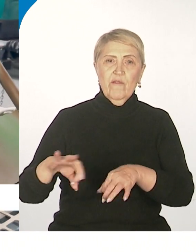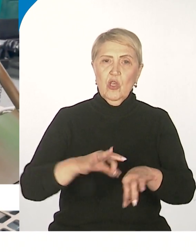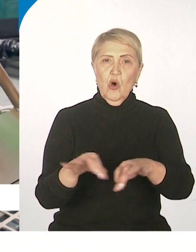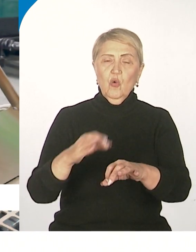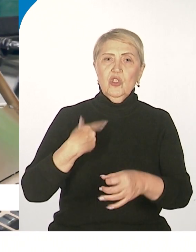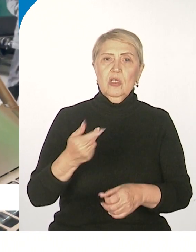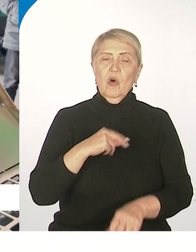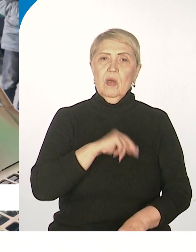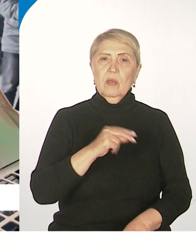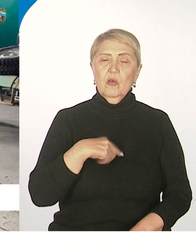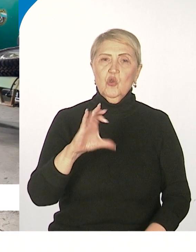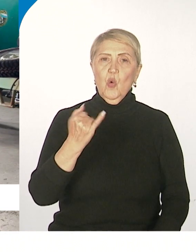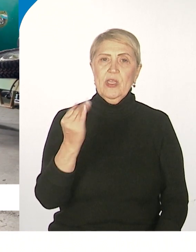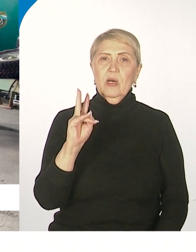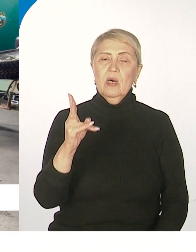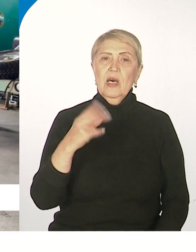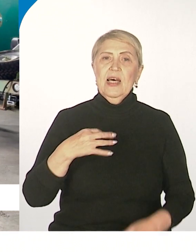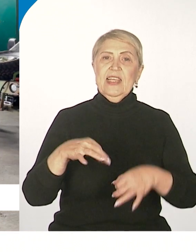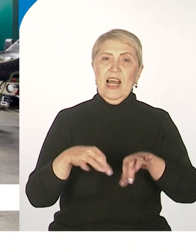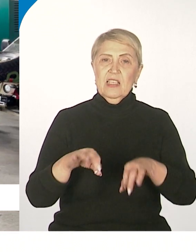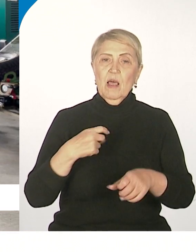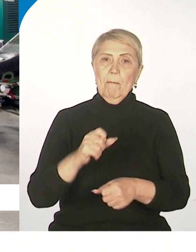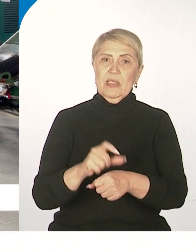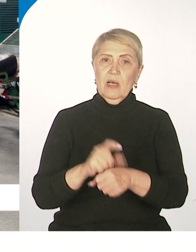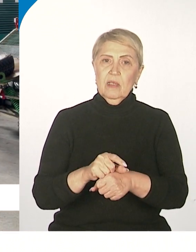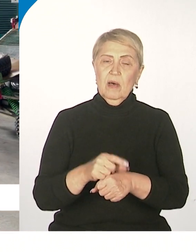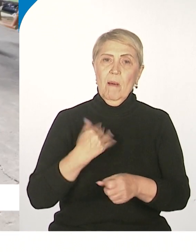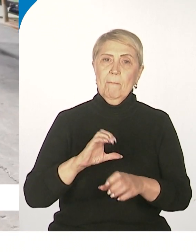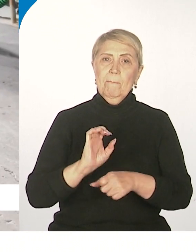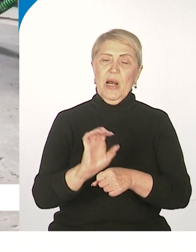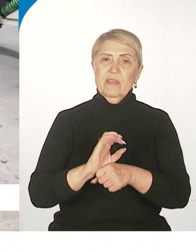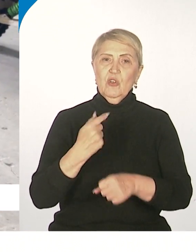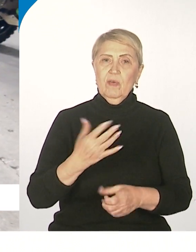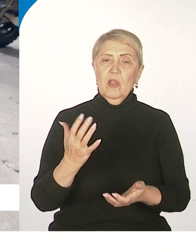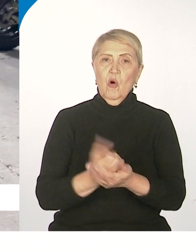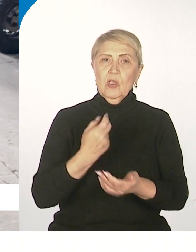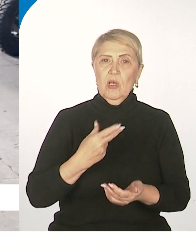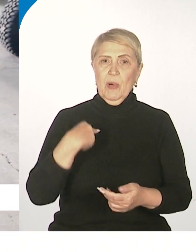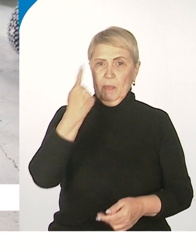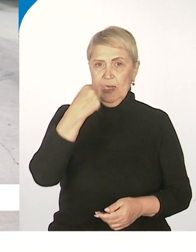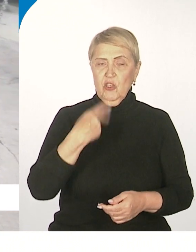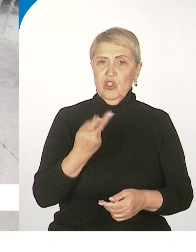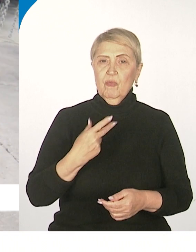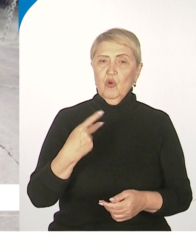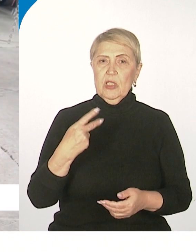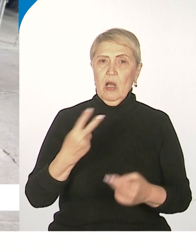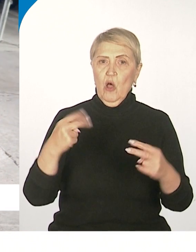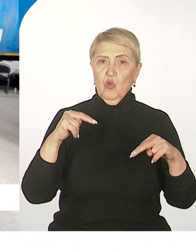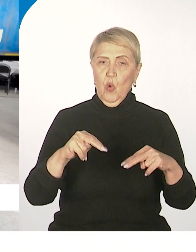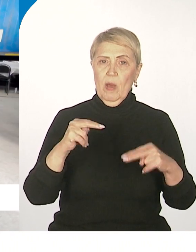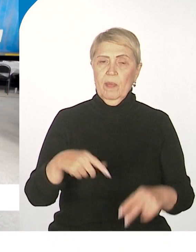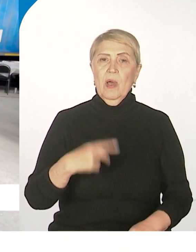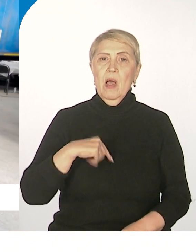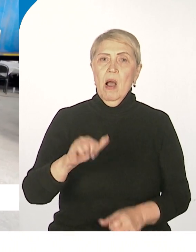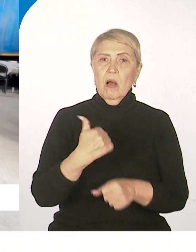в Хабаровской компании «Соник Транс» по заказу правительства региона. Производство находится под личным контролем губернатора края Михаила Дегтярева.